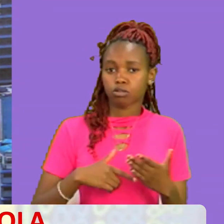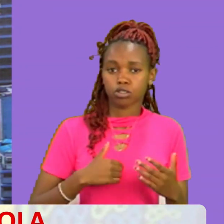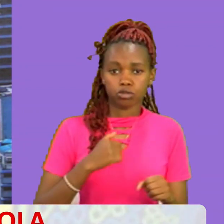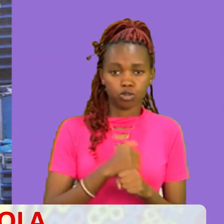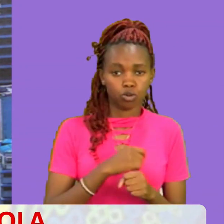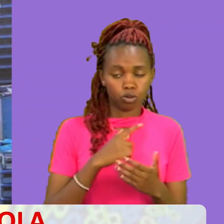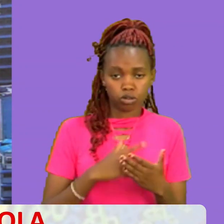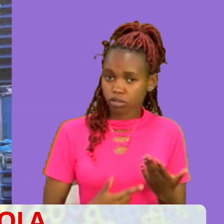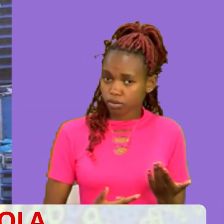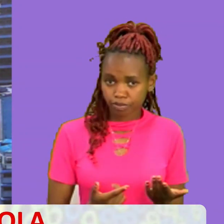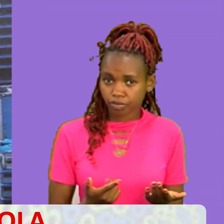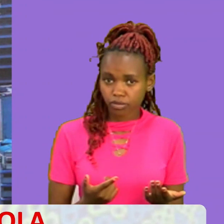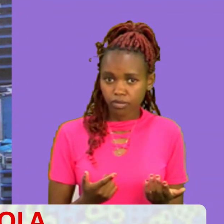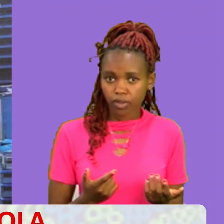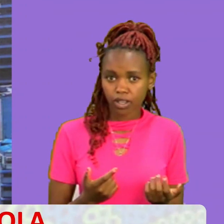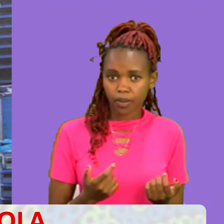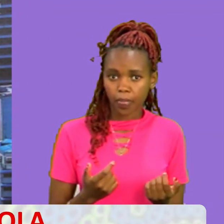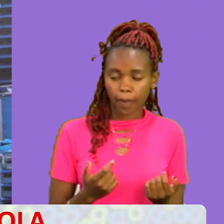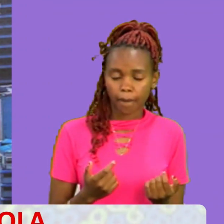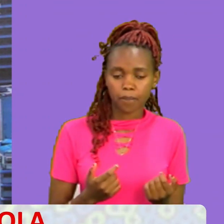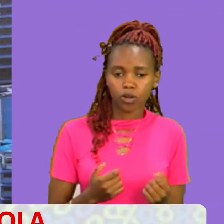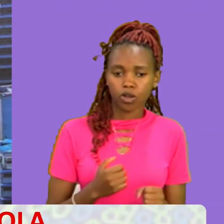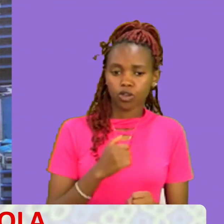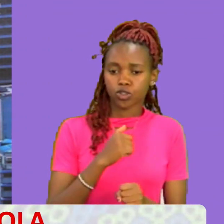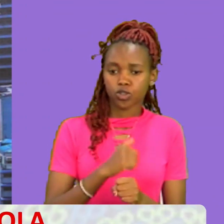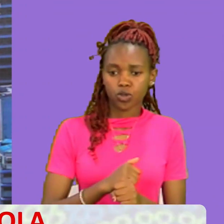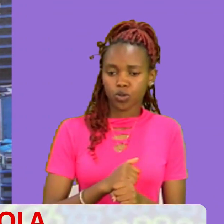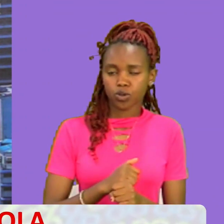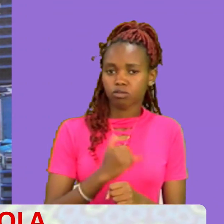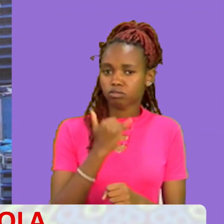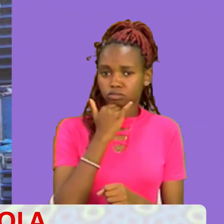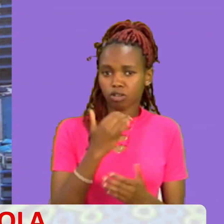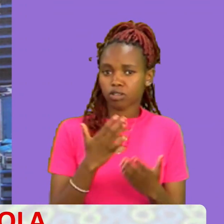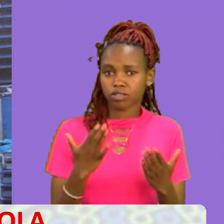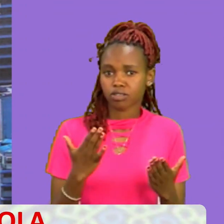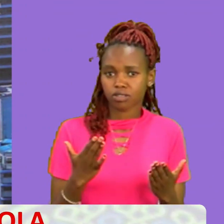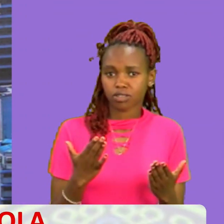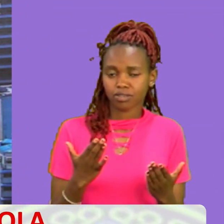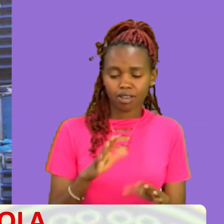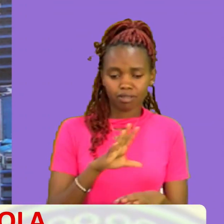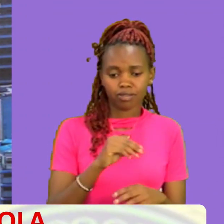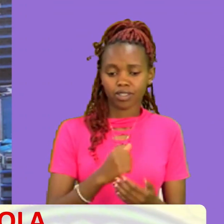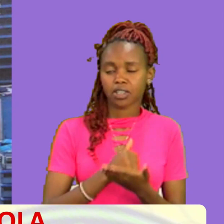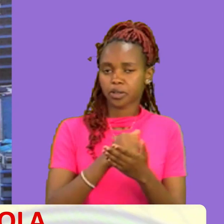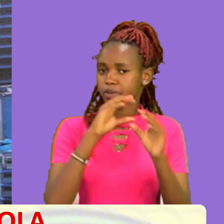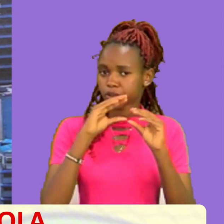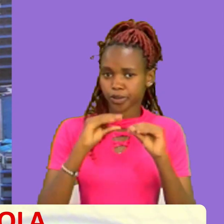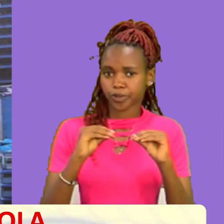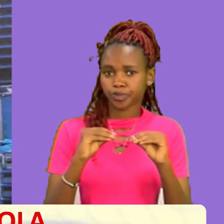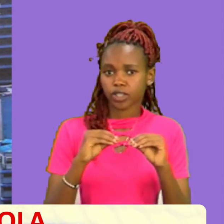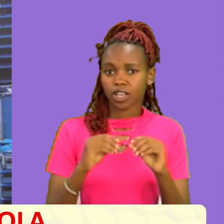mimi nifanyaya Ndini wezo kasaidika Apana Usifanyaya Mamba mabaya Ndini wezo kasaidika Kumbuka Ukifanya mamba mabaya